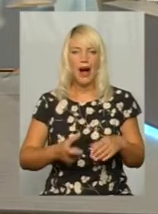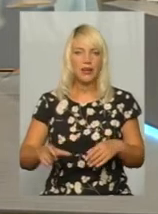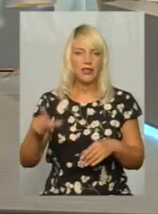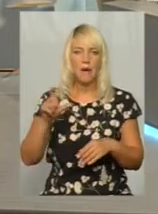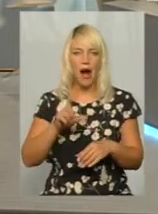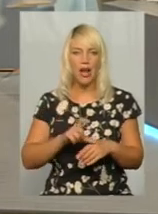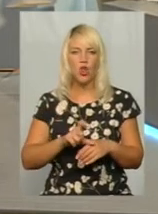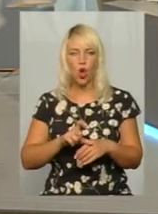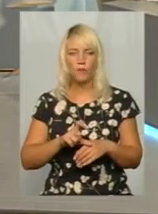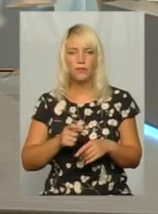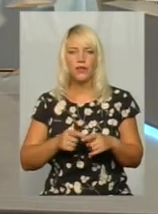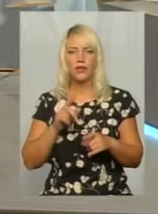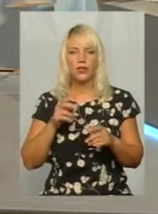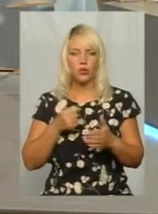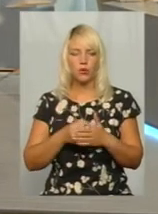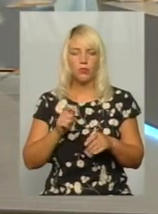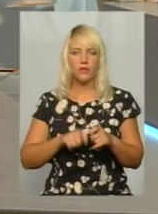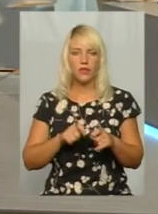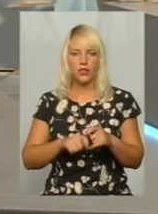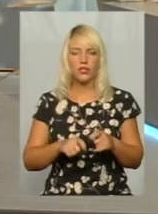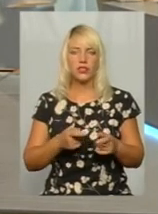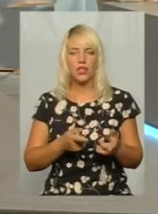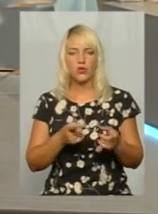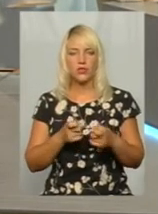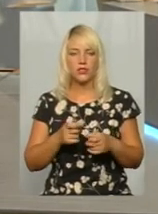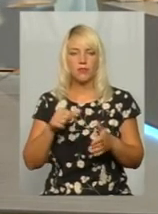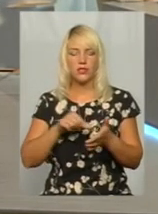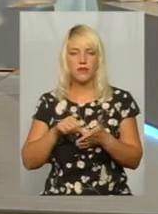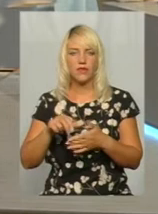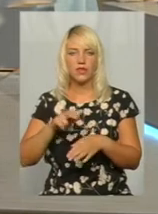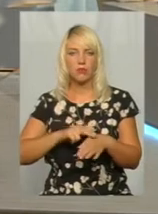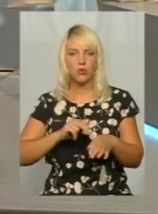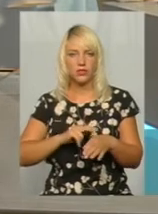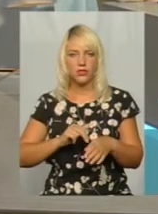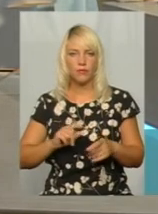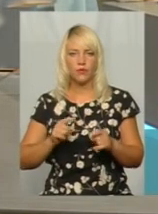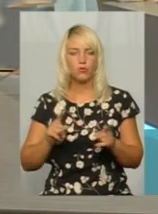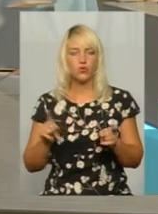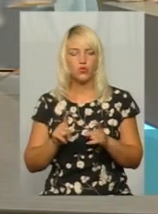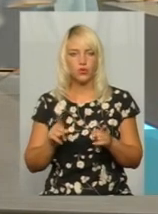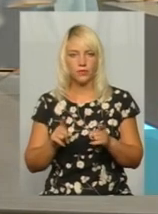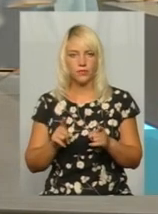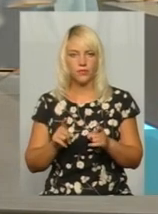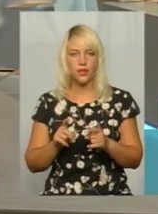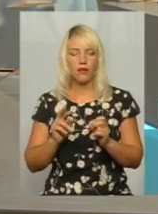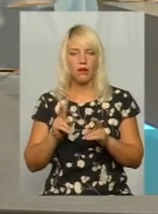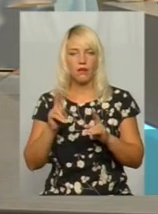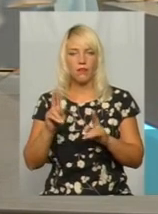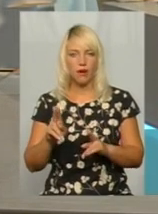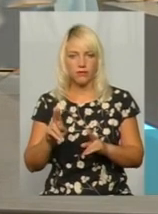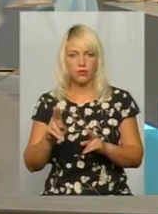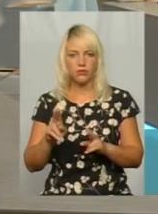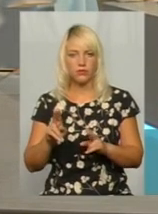Максимально до перевірок залучаються працівники поліції фактично завжди. Тому що, як правило,